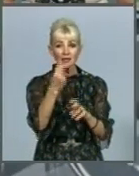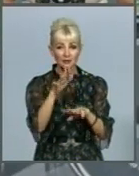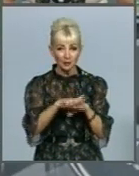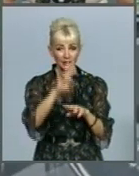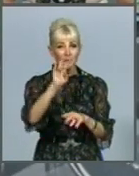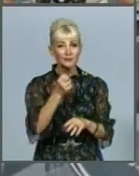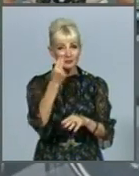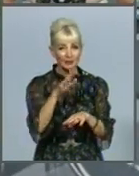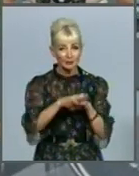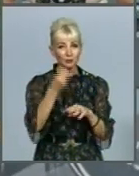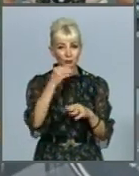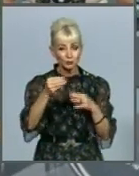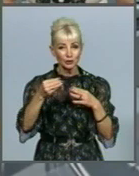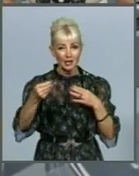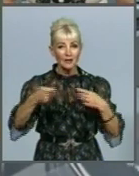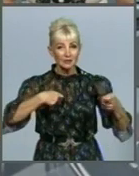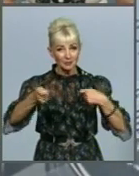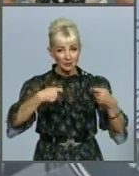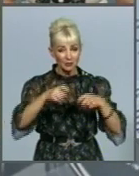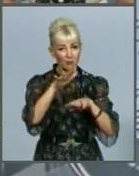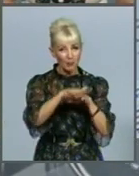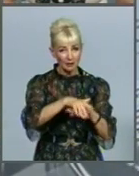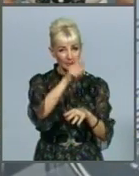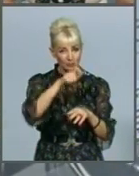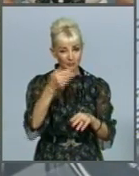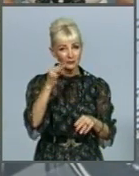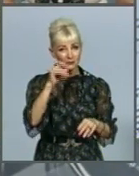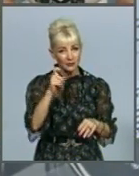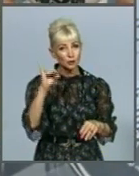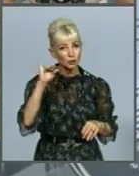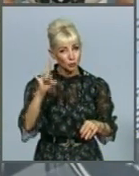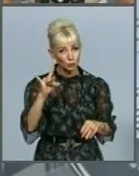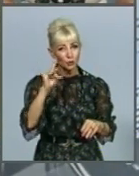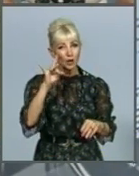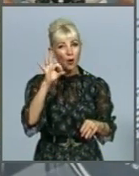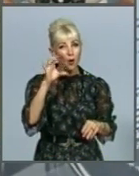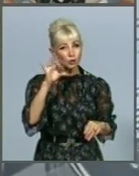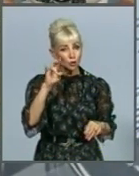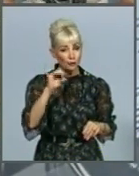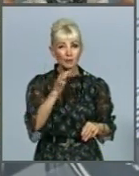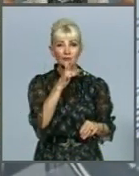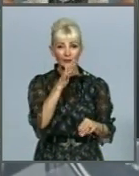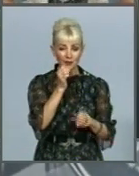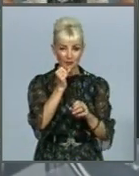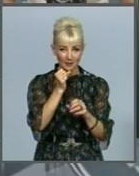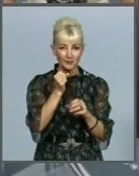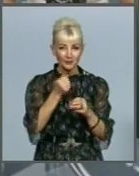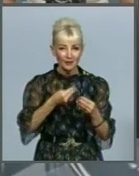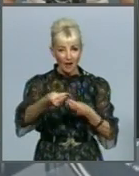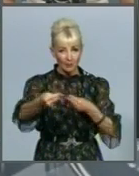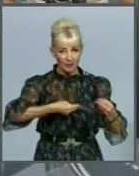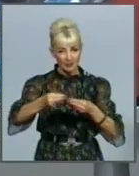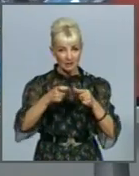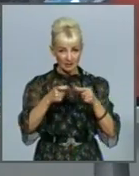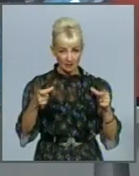Нацбанк поліпшив взаємодію банків з клієнтами, фізичними та юридичними особами під час роботи з готівкою, зазначають в уряді.